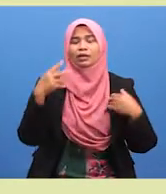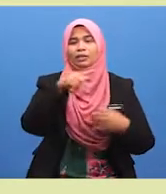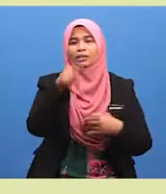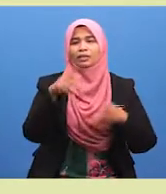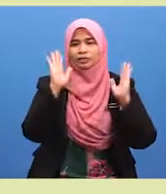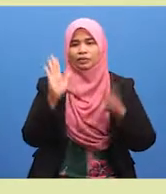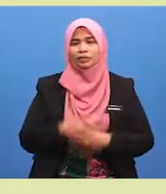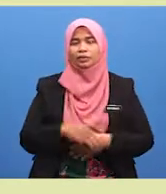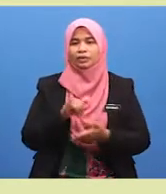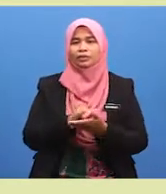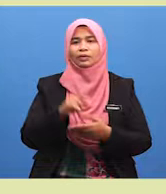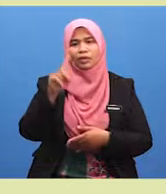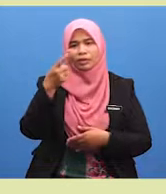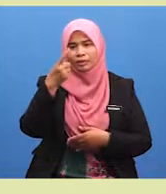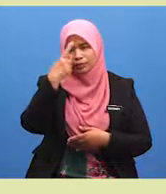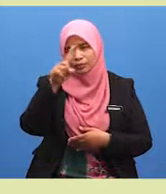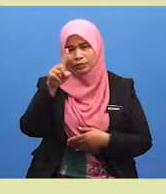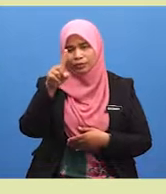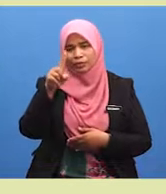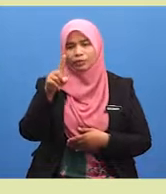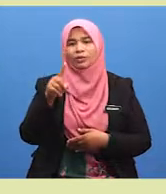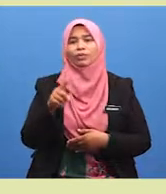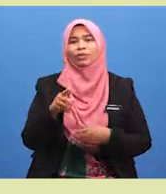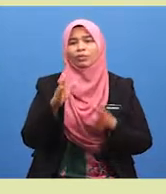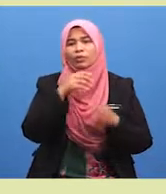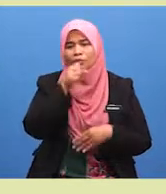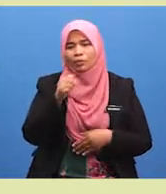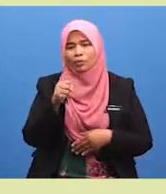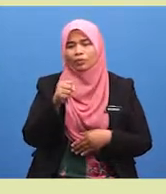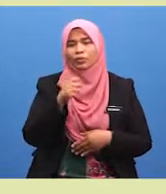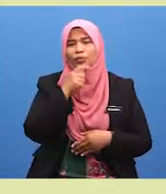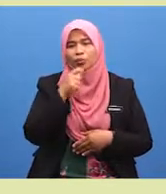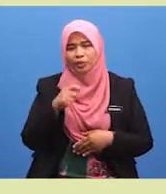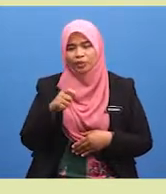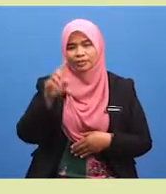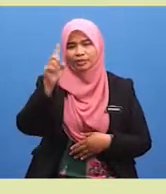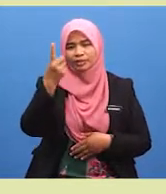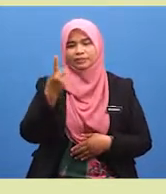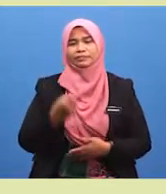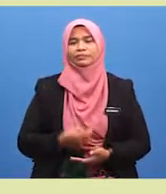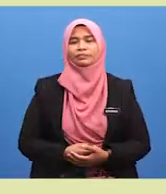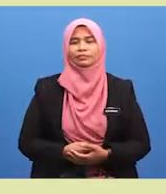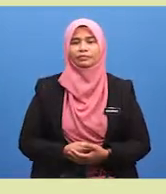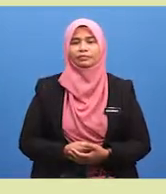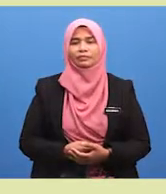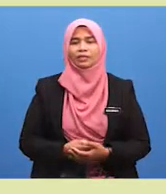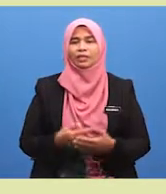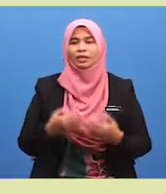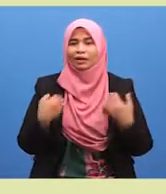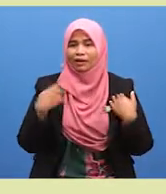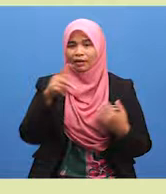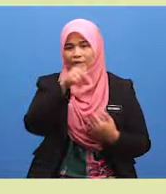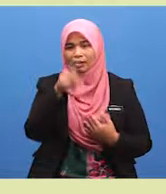Adakah solat itu hanya untuk peringkat umur orang-orang tua-tua sahaja?